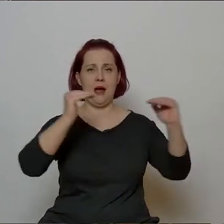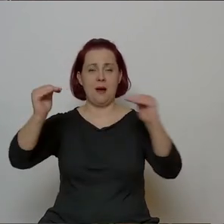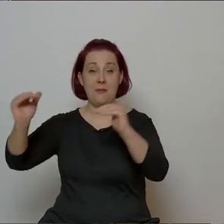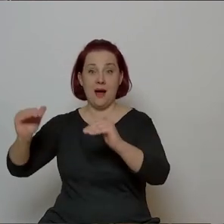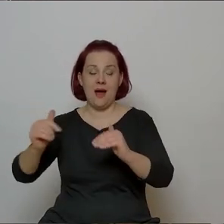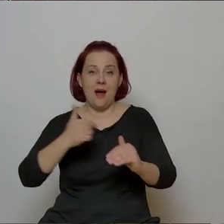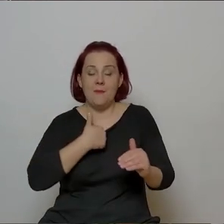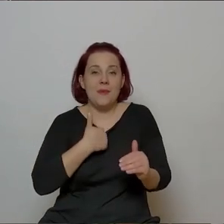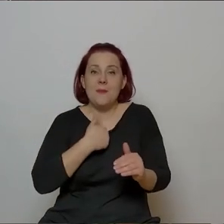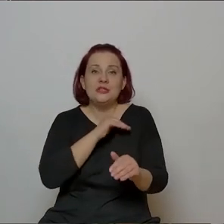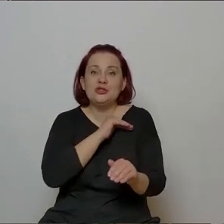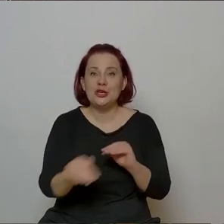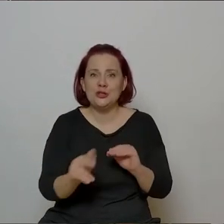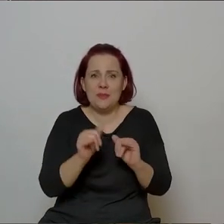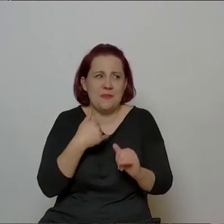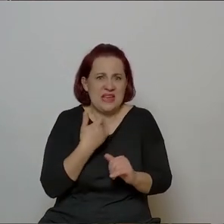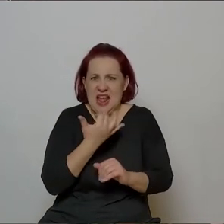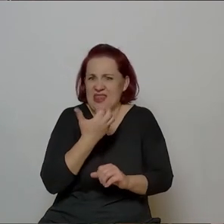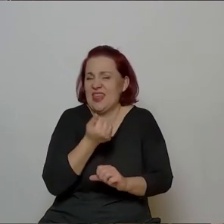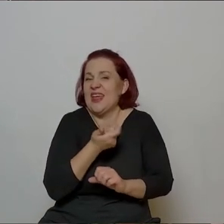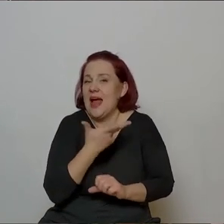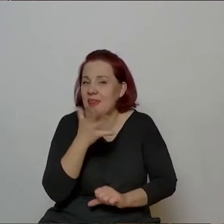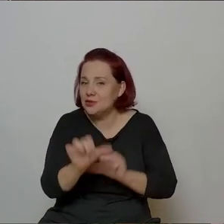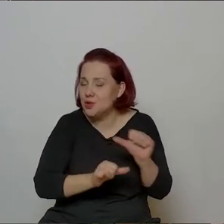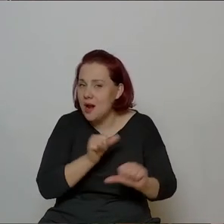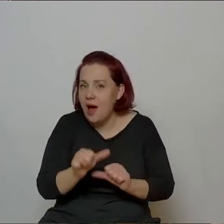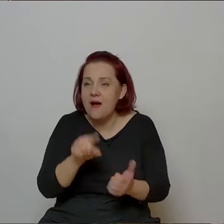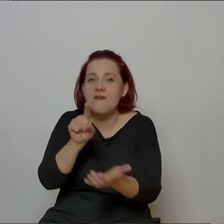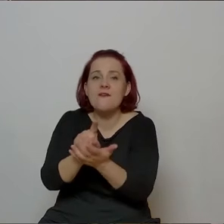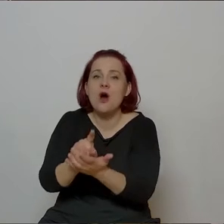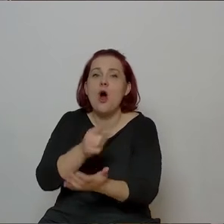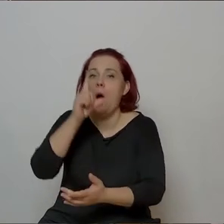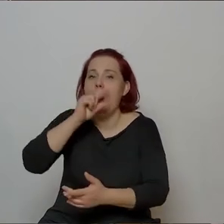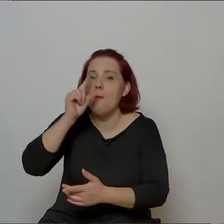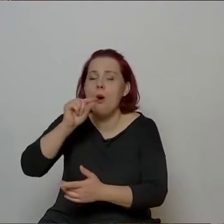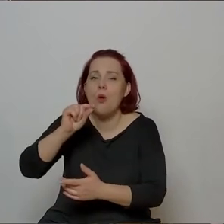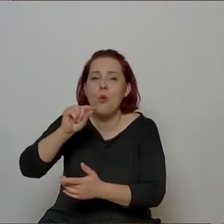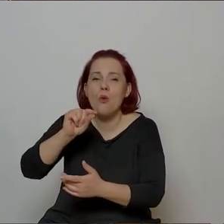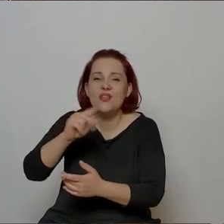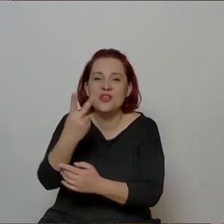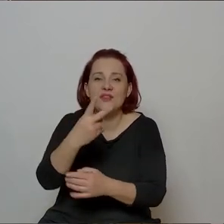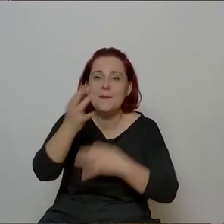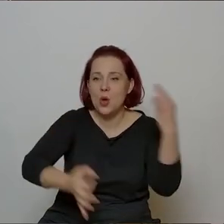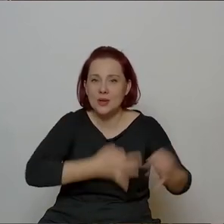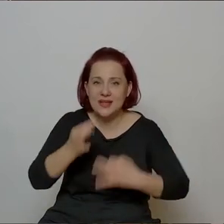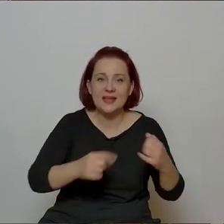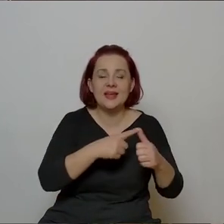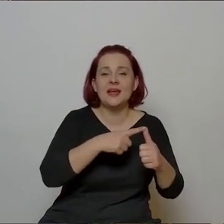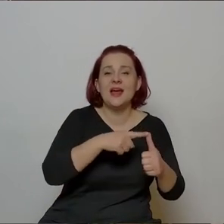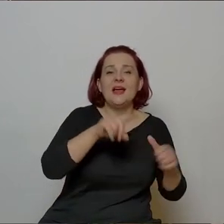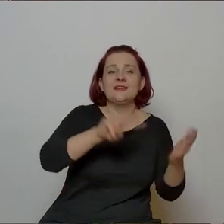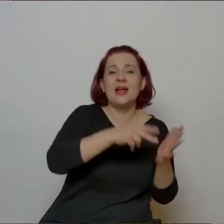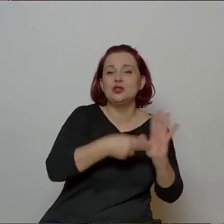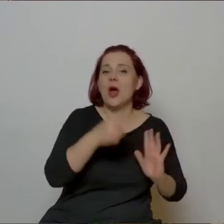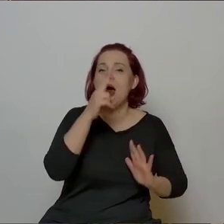najszczęśliwsza, jak miałam tam naście lat i wygrał w Opolu dwie piosenki, Anny German, Tańczące Eurydyki